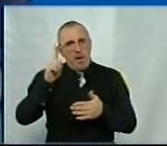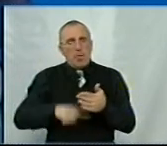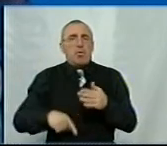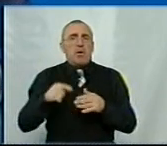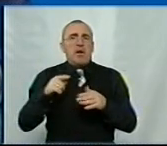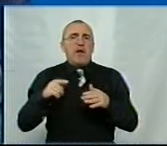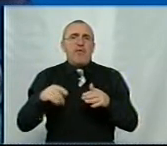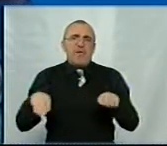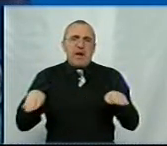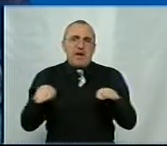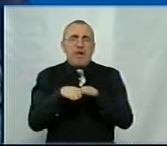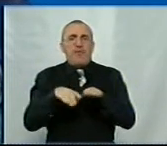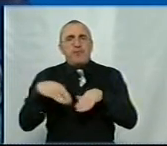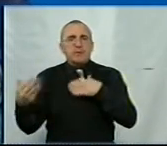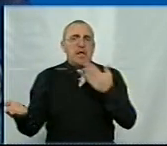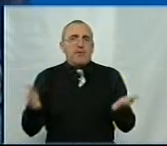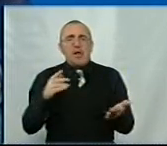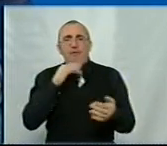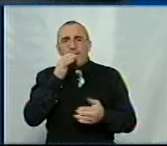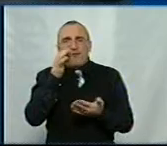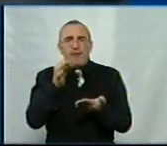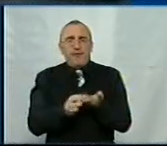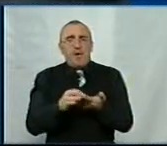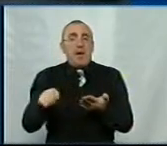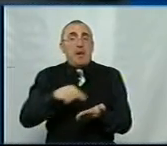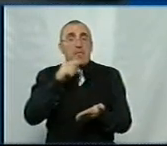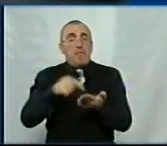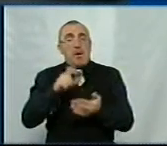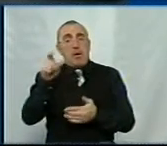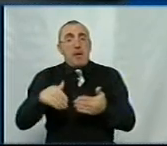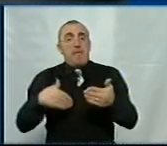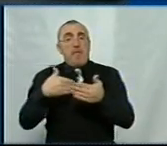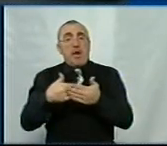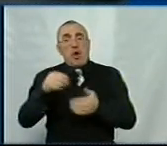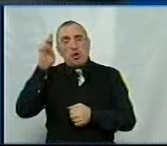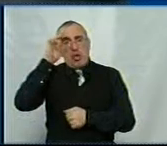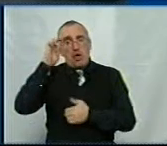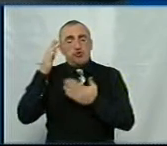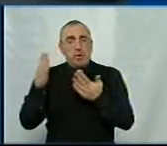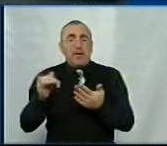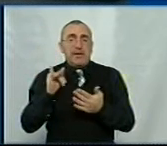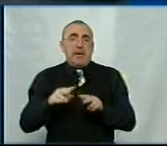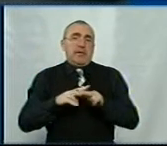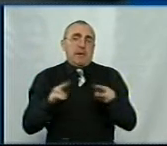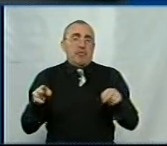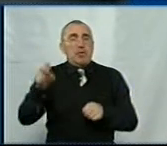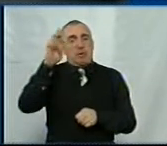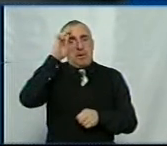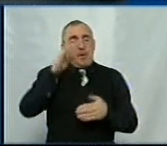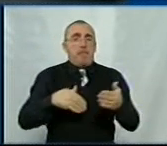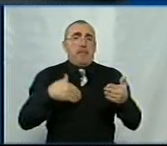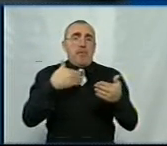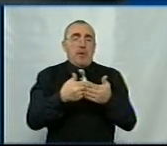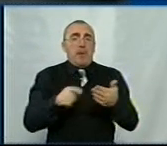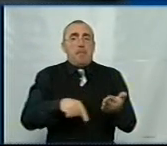рівні взаємної відповідальності, як міської громади перед державою, перш за все, так і держави перед